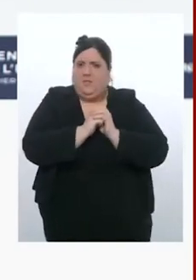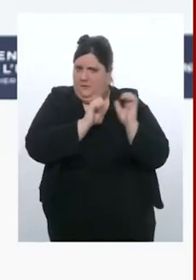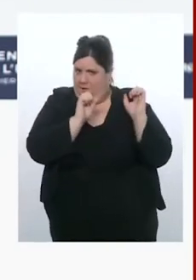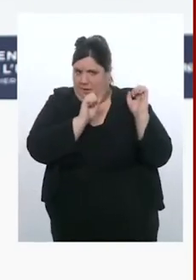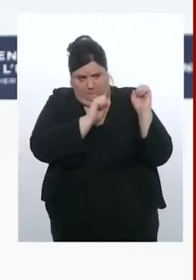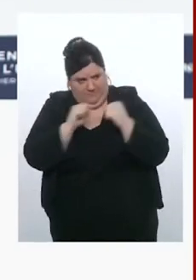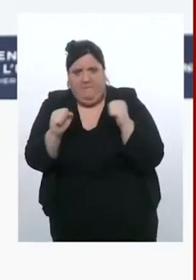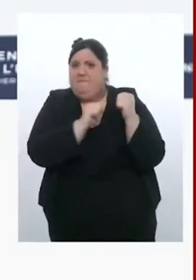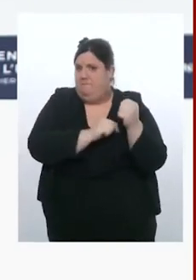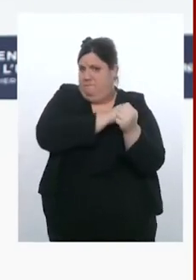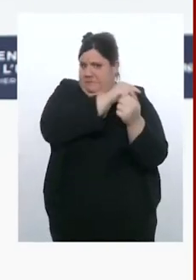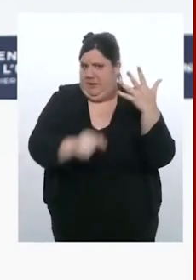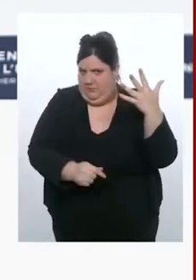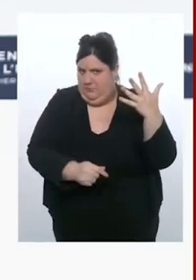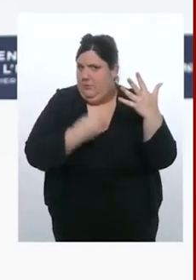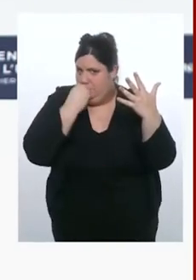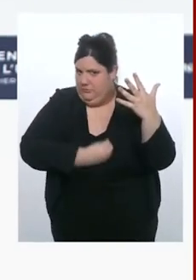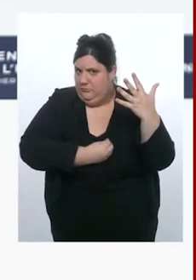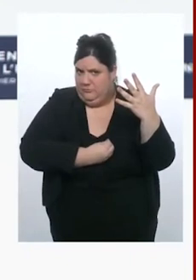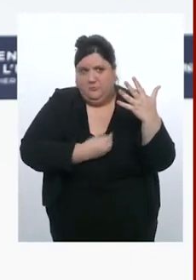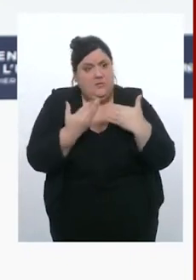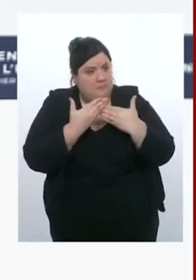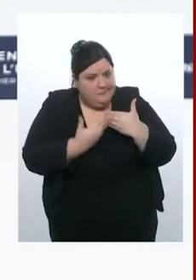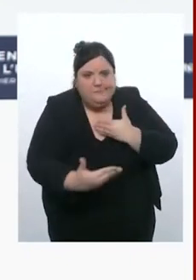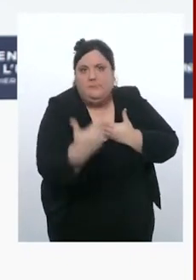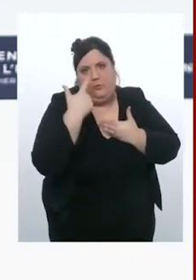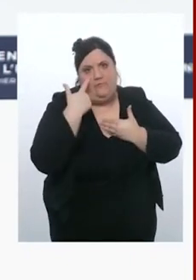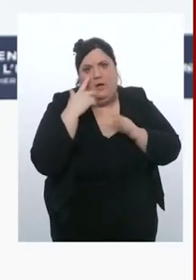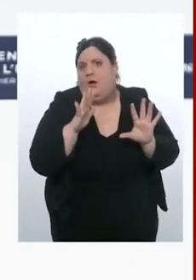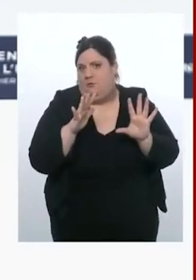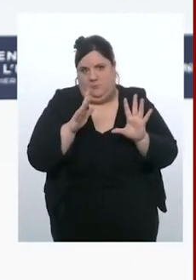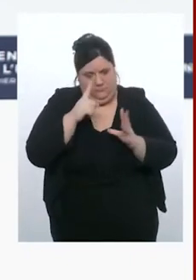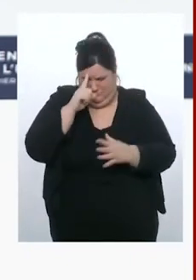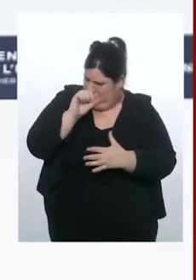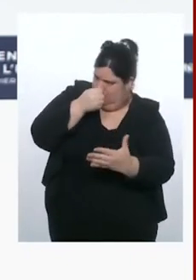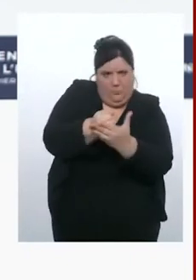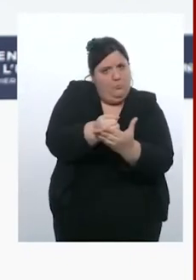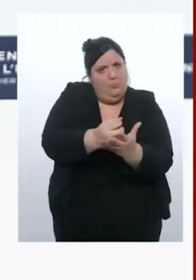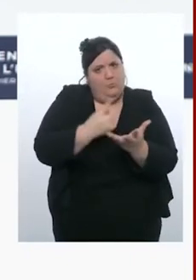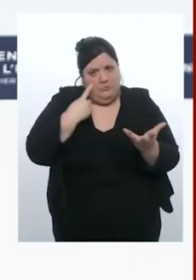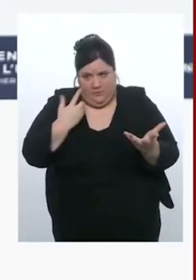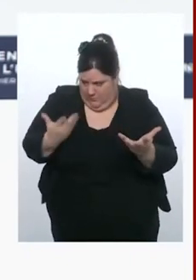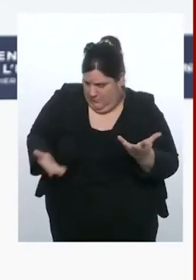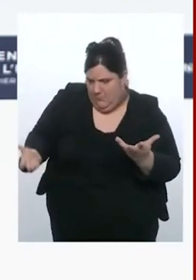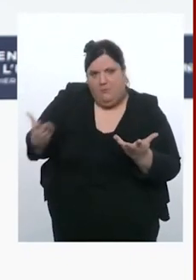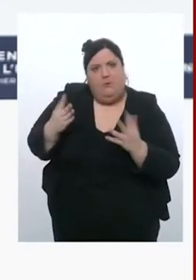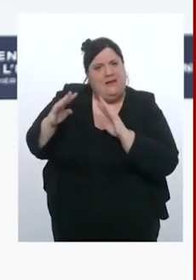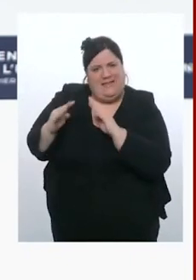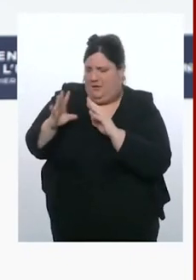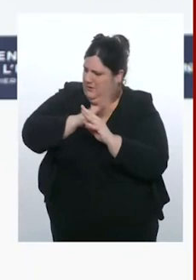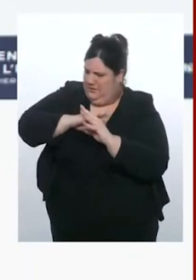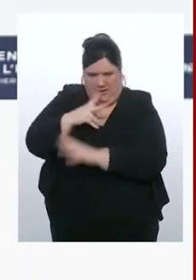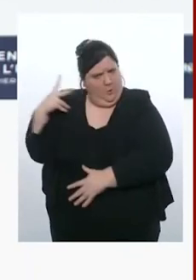et que nous, nous sommes prêts à faire aussi longtemps que nécessaire et tout ce qui est nécessaire pour que la